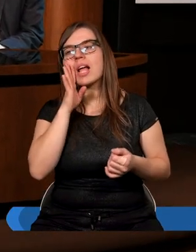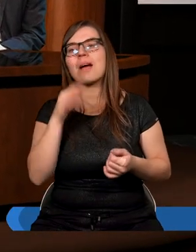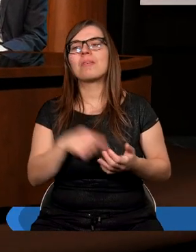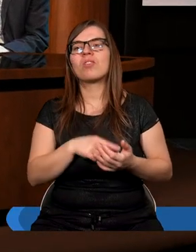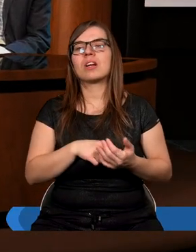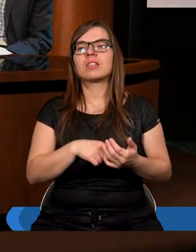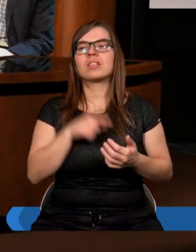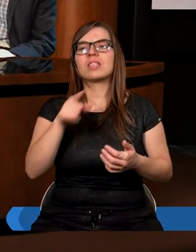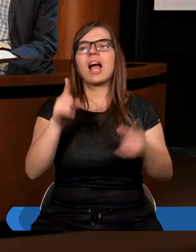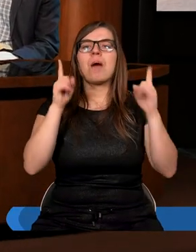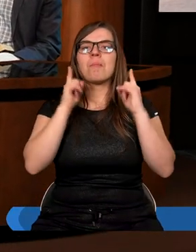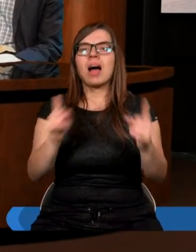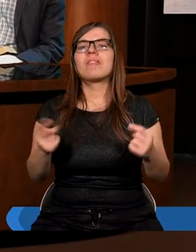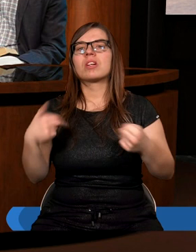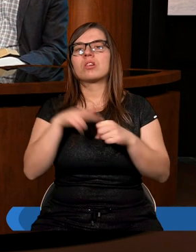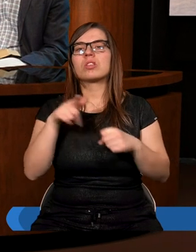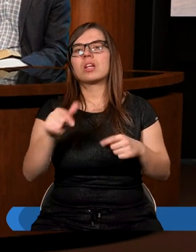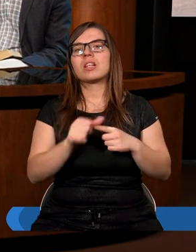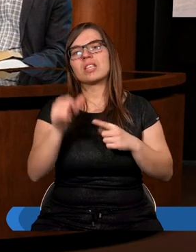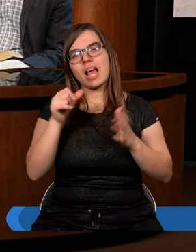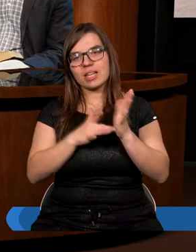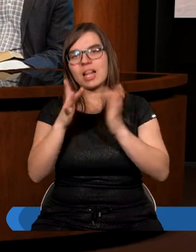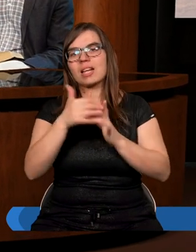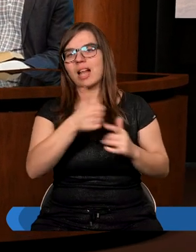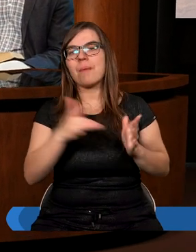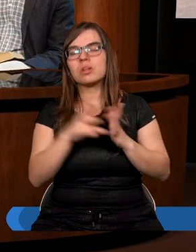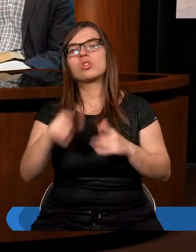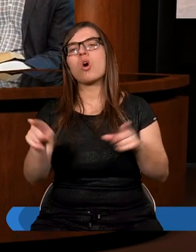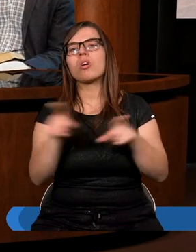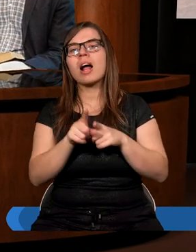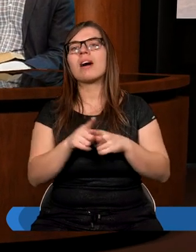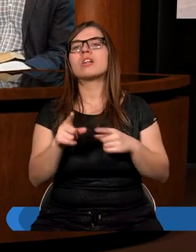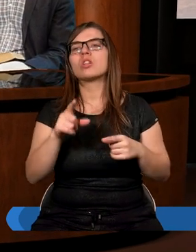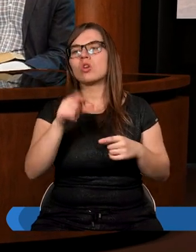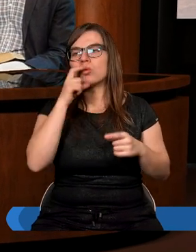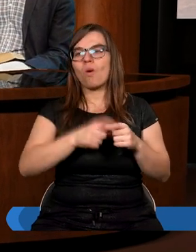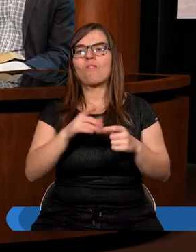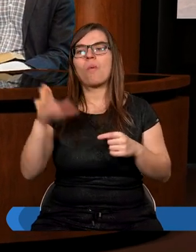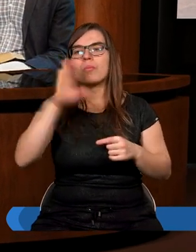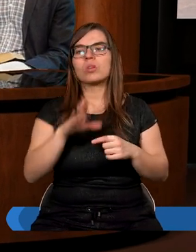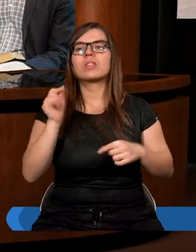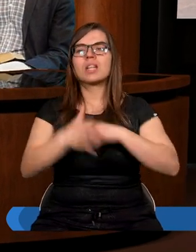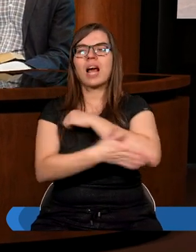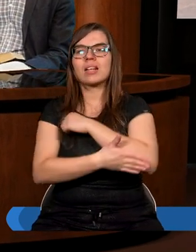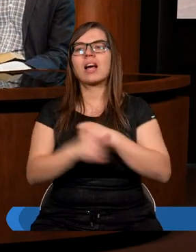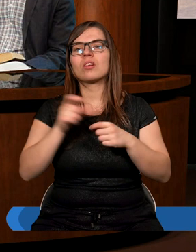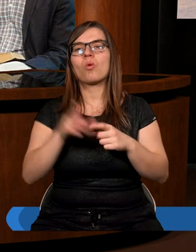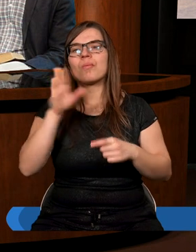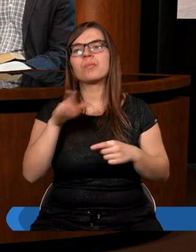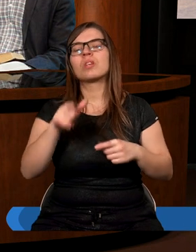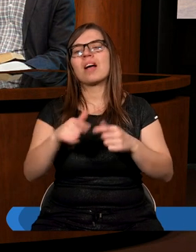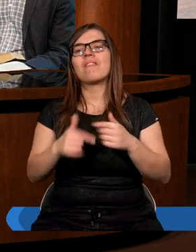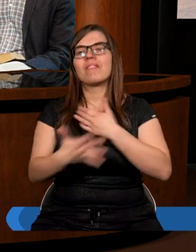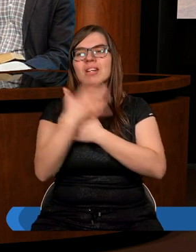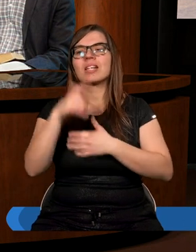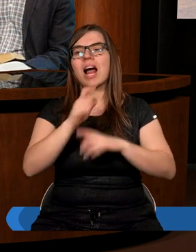że ta prawda oprócz tego, że to jest Jezus, sam Jezus, to również Słowo Boże, bo ze Słowa Bożego wynika cała ta prawda